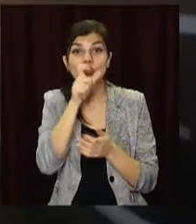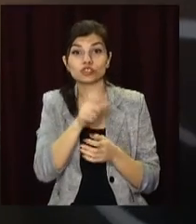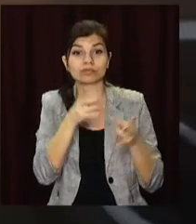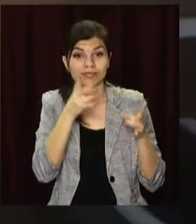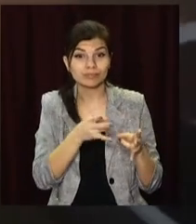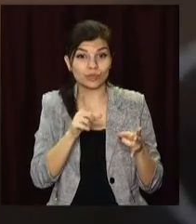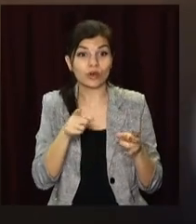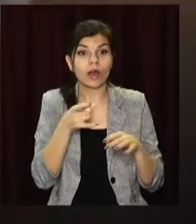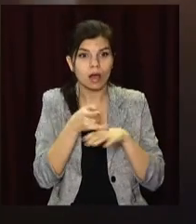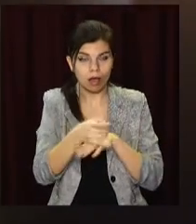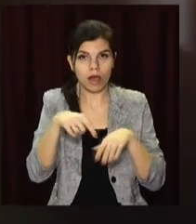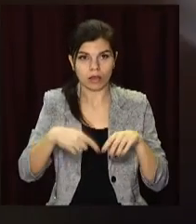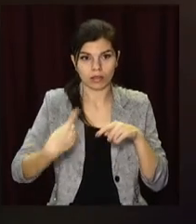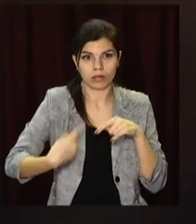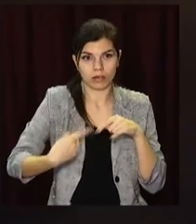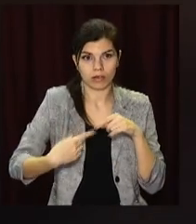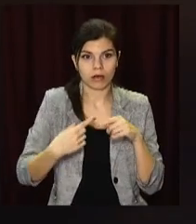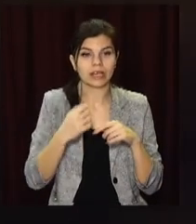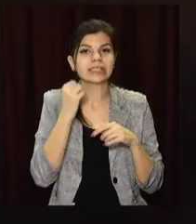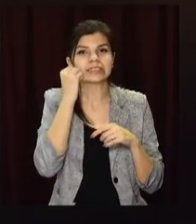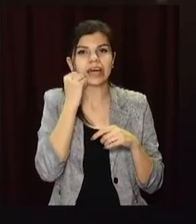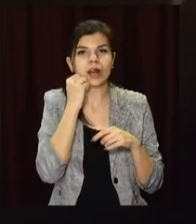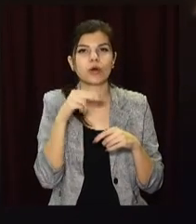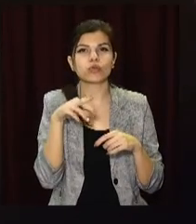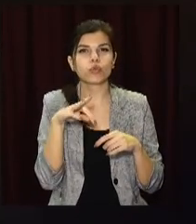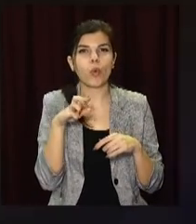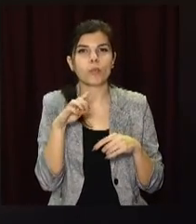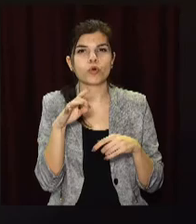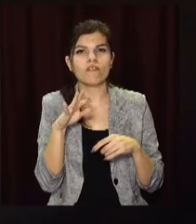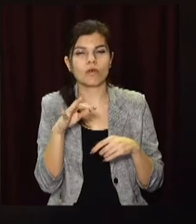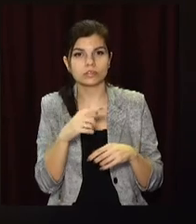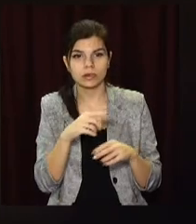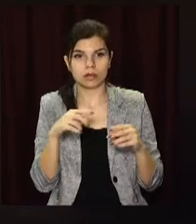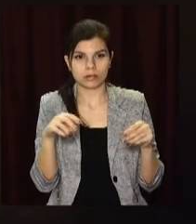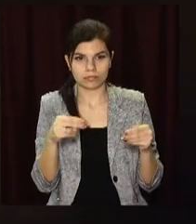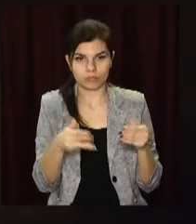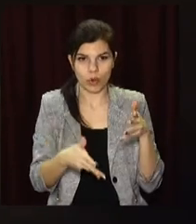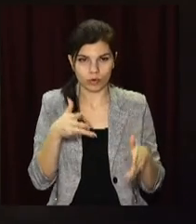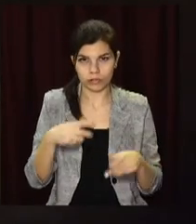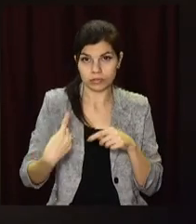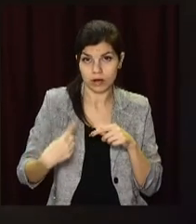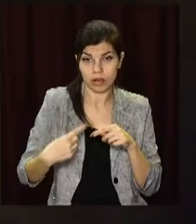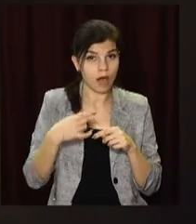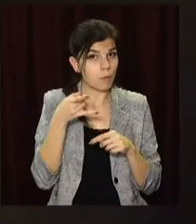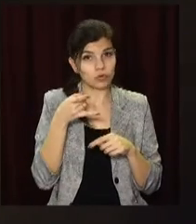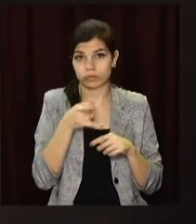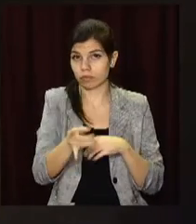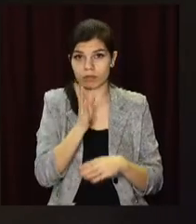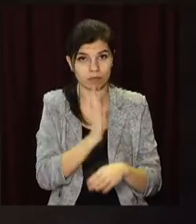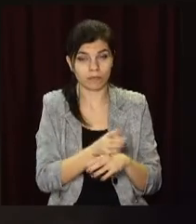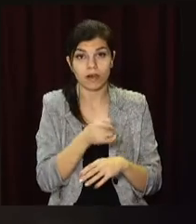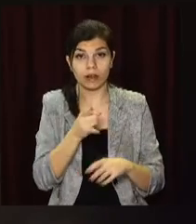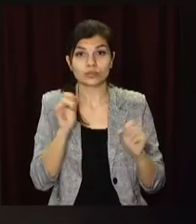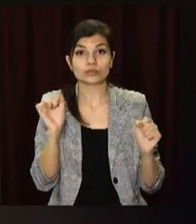на грунтовій дорозі поблизу селища Стародобровольське їхнє авто застрягло у багнюці. У прес-службі ДСНС розповіли, автівку медиків